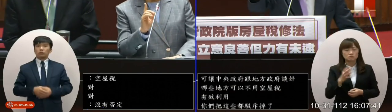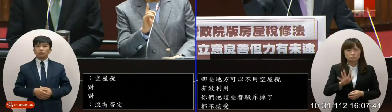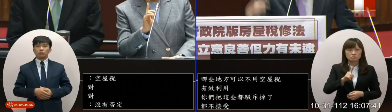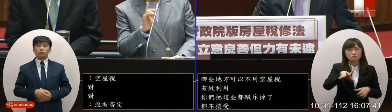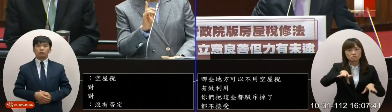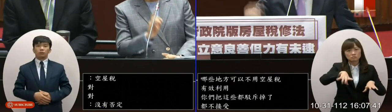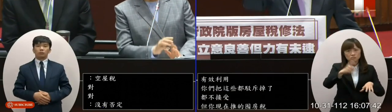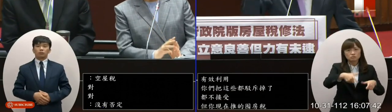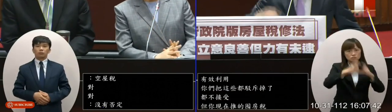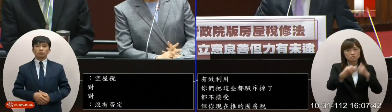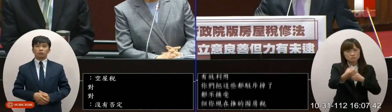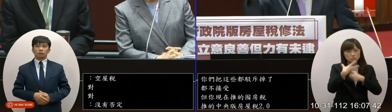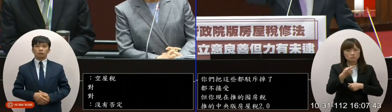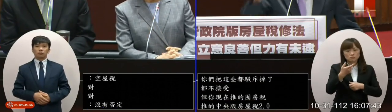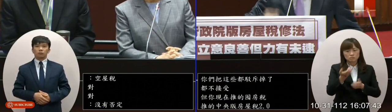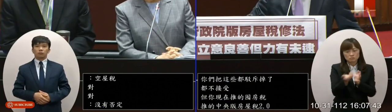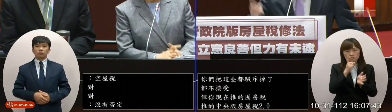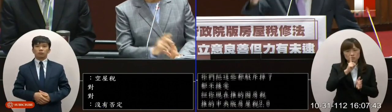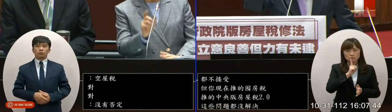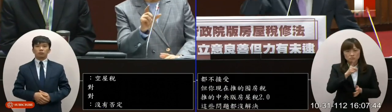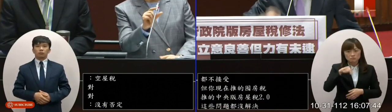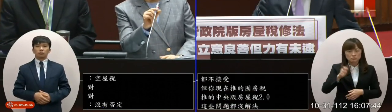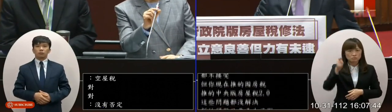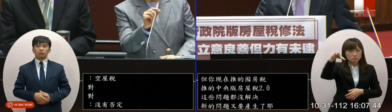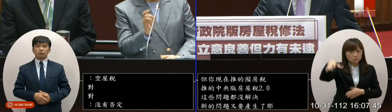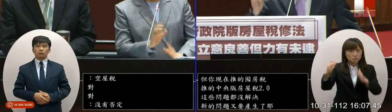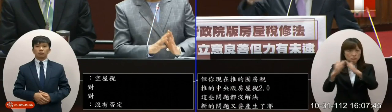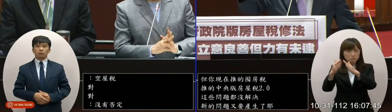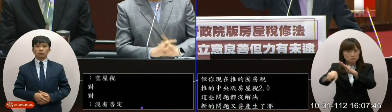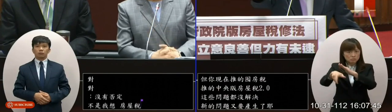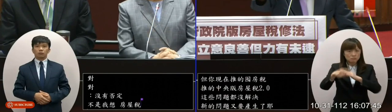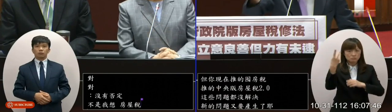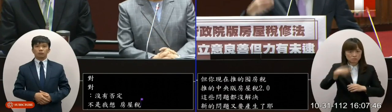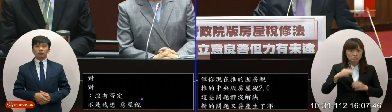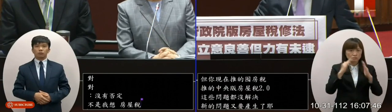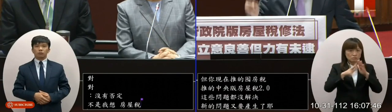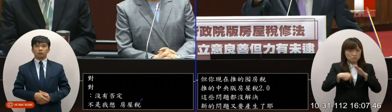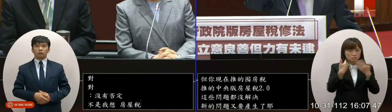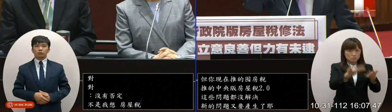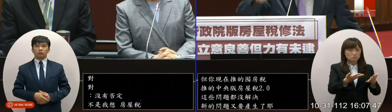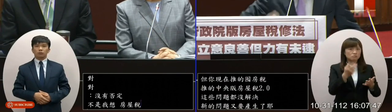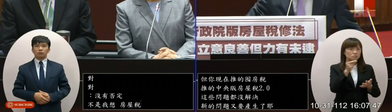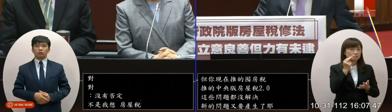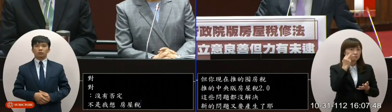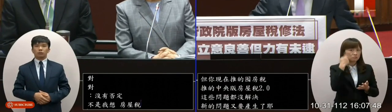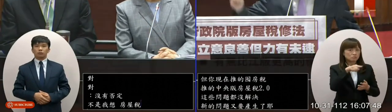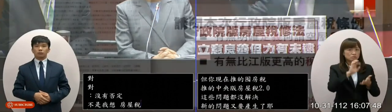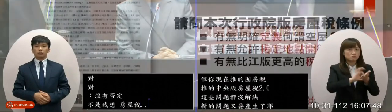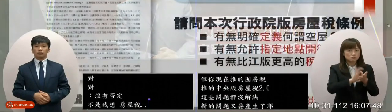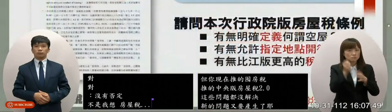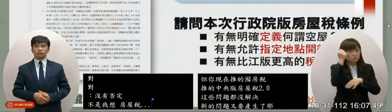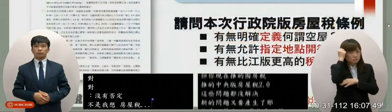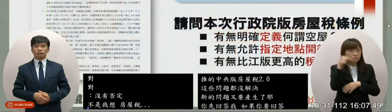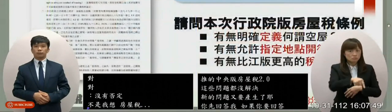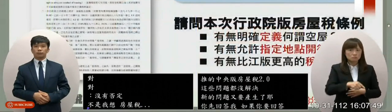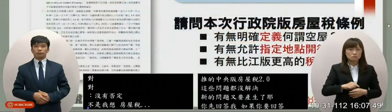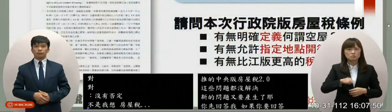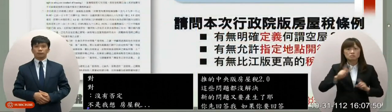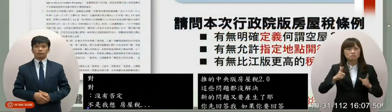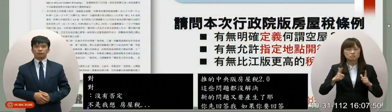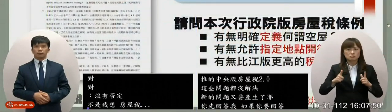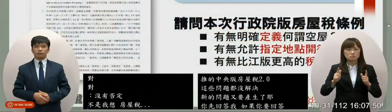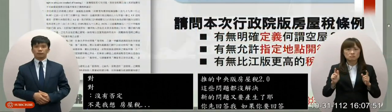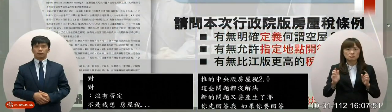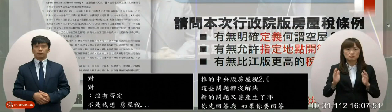的話你先回答我我剛剛講的偏鄉的兄弟姐妹用的做倉庫的他根本也在那些地方但是他並不是你們想的在炒房